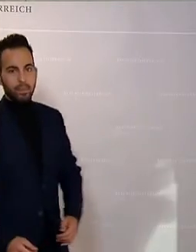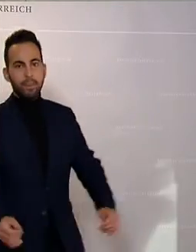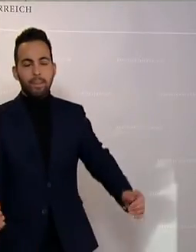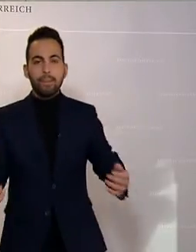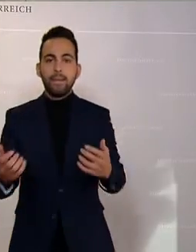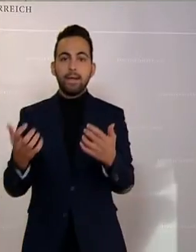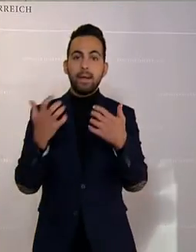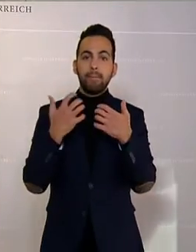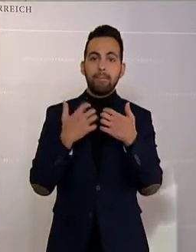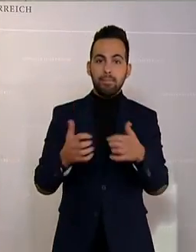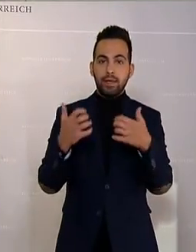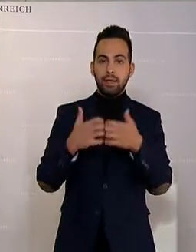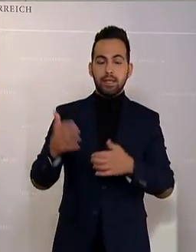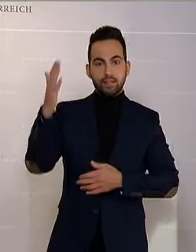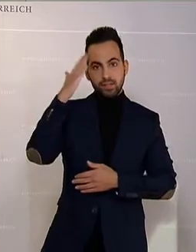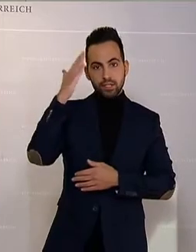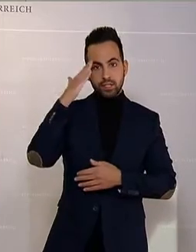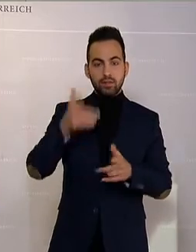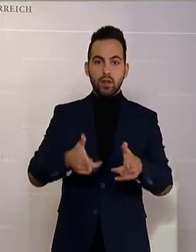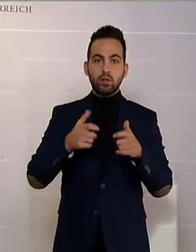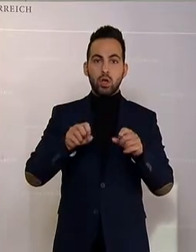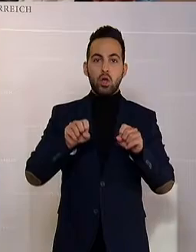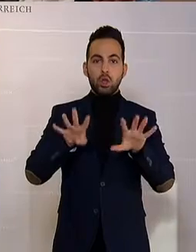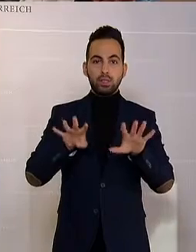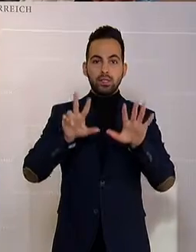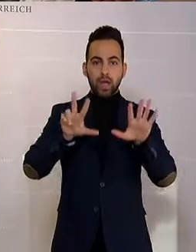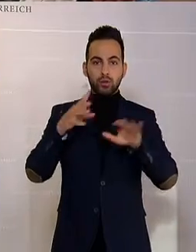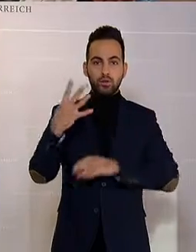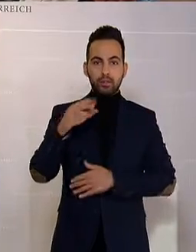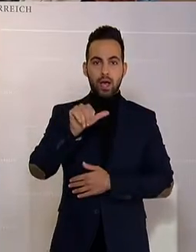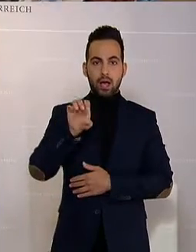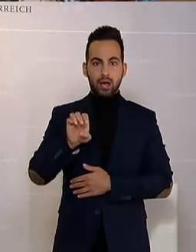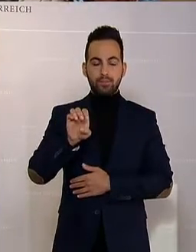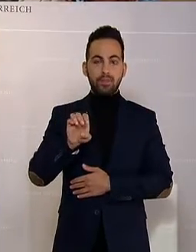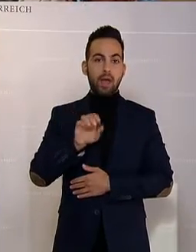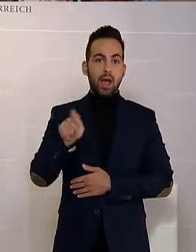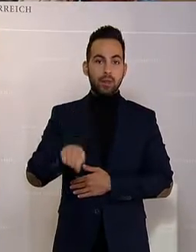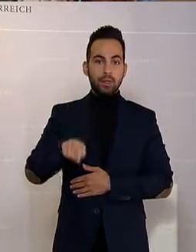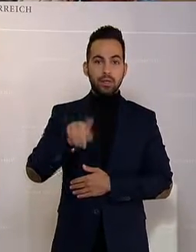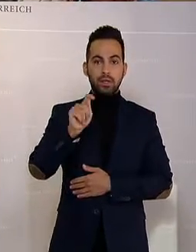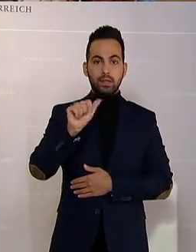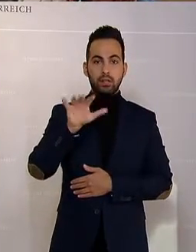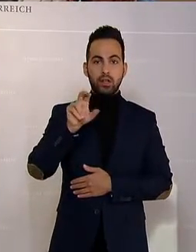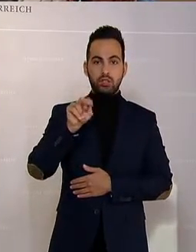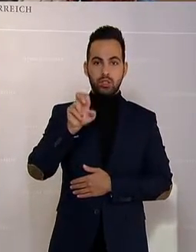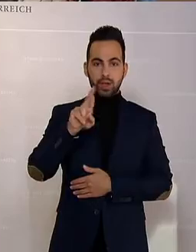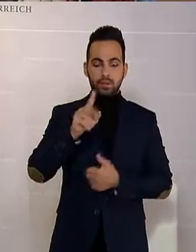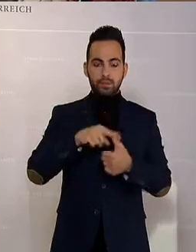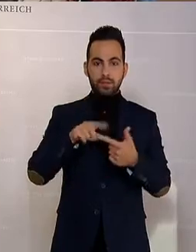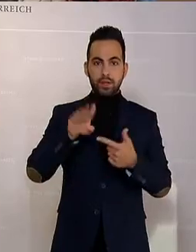20. von heute 43 Tagesordnungspunkten um die Weiterentwicklung des FH-Sektors. Fachhochschulen sollen